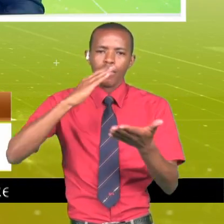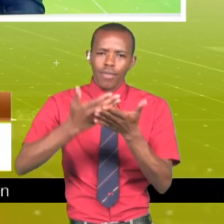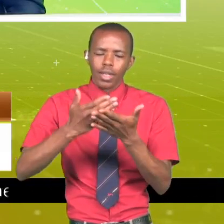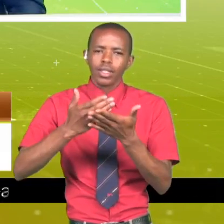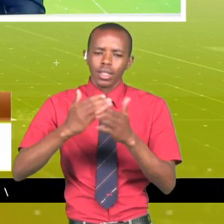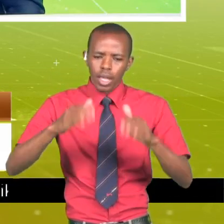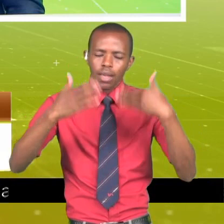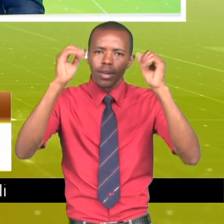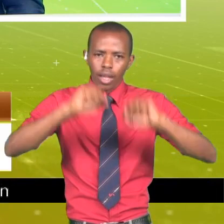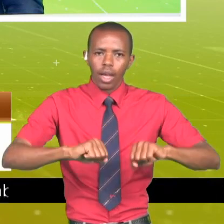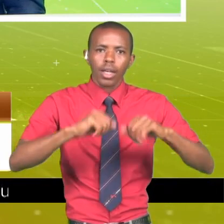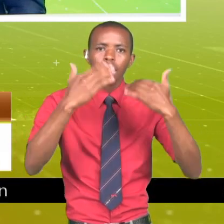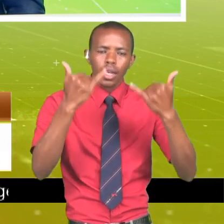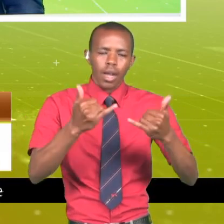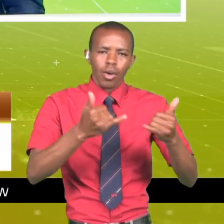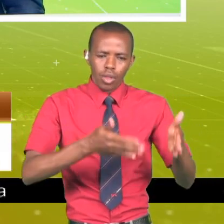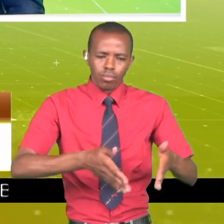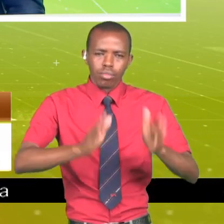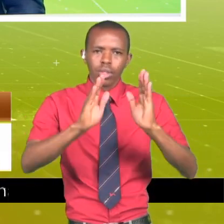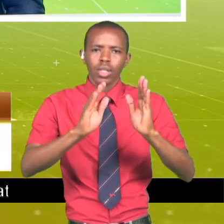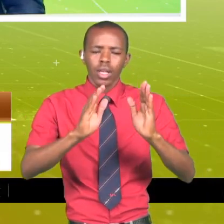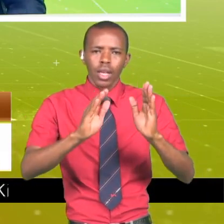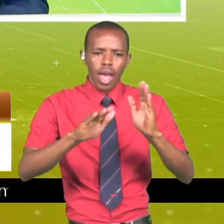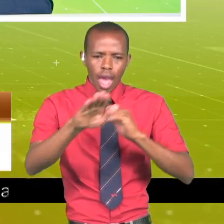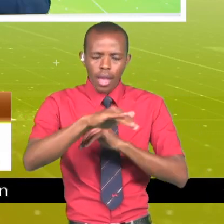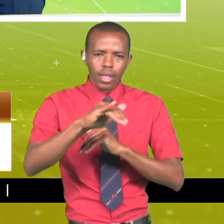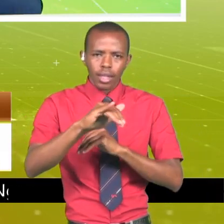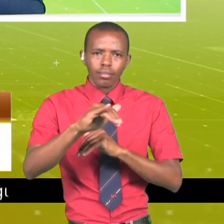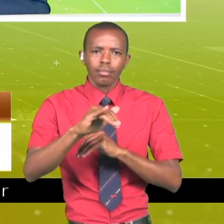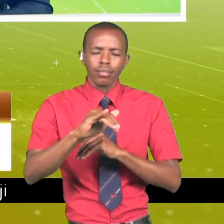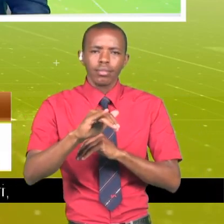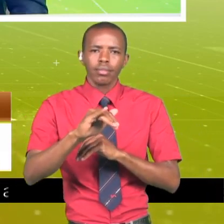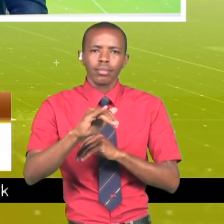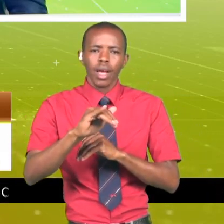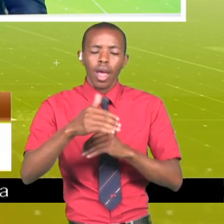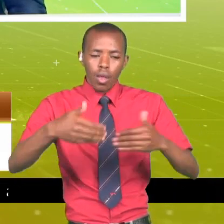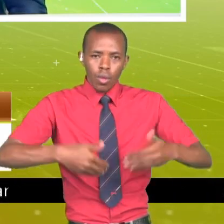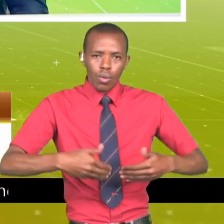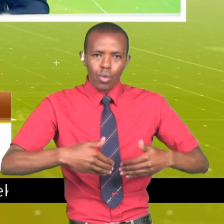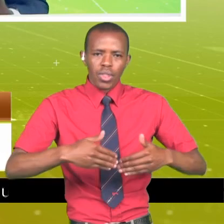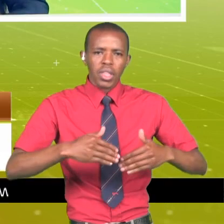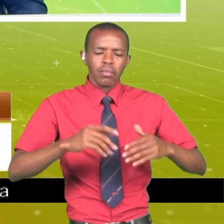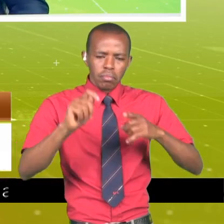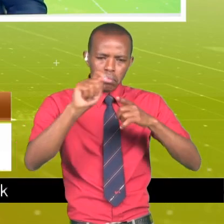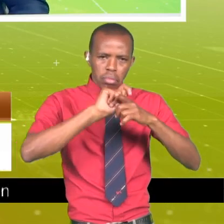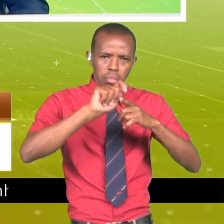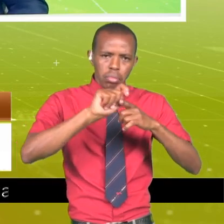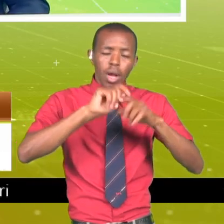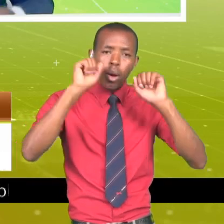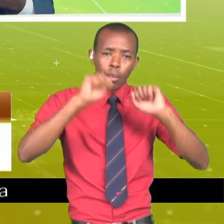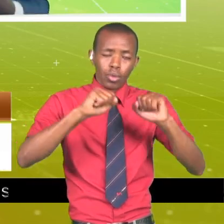sahai haya mambo ya naendelea katika wadi ya kachu pale eneo igembe south na wale vijana wa naendelea kufunzwa ili waweze